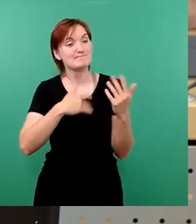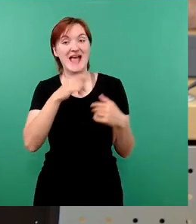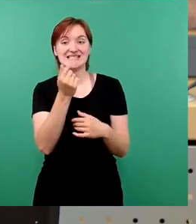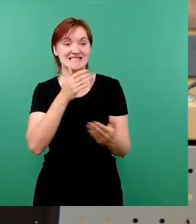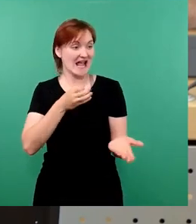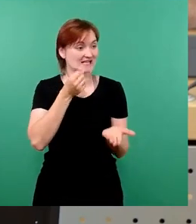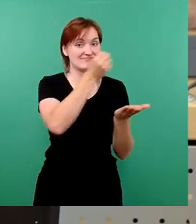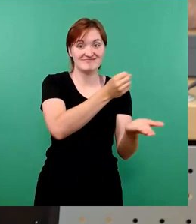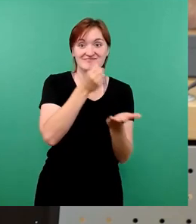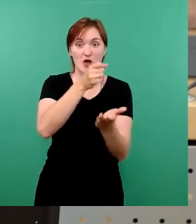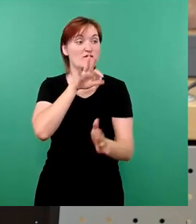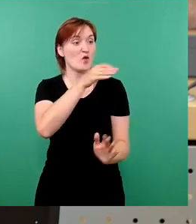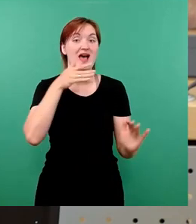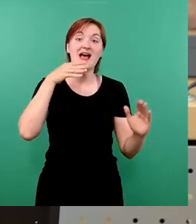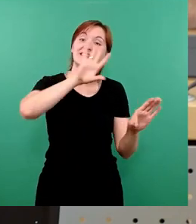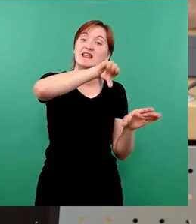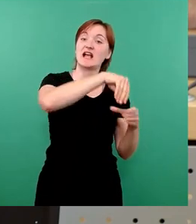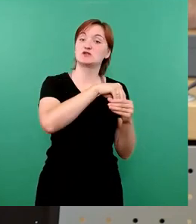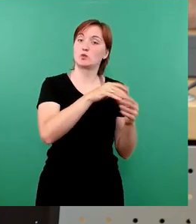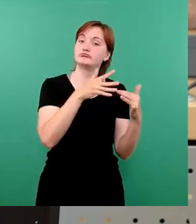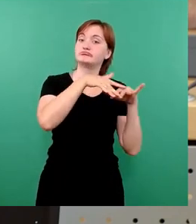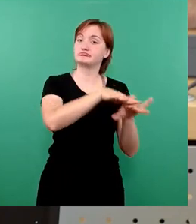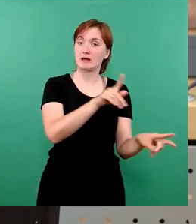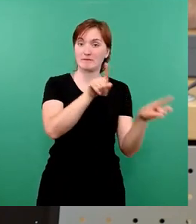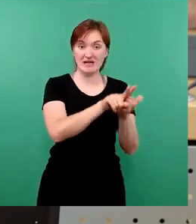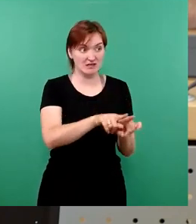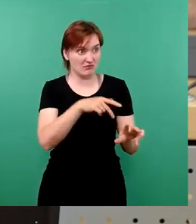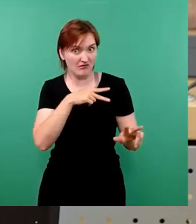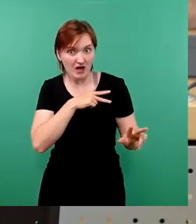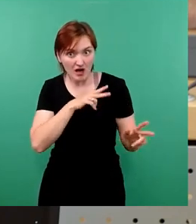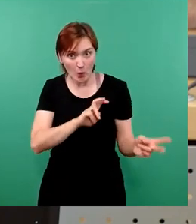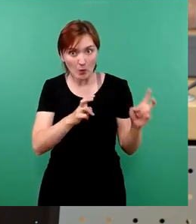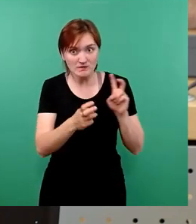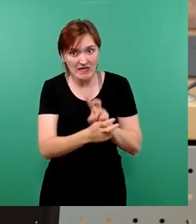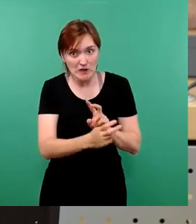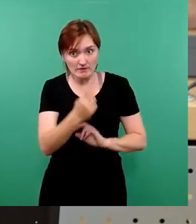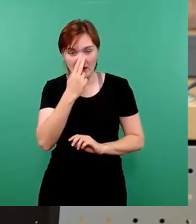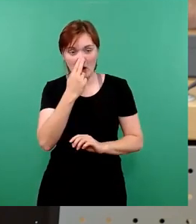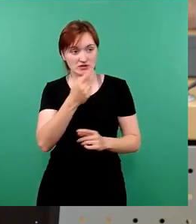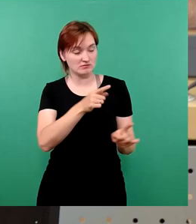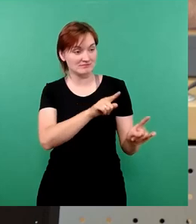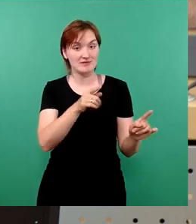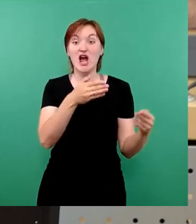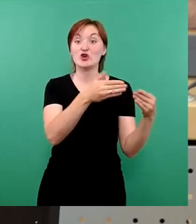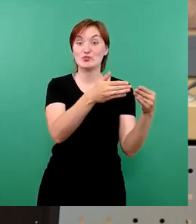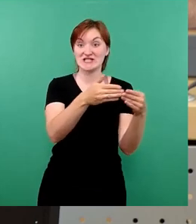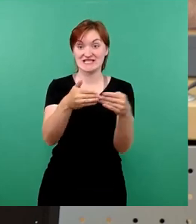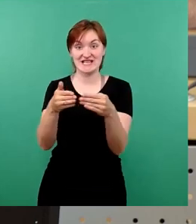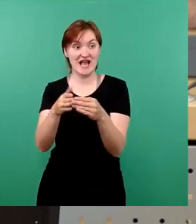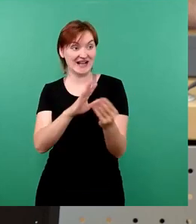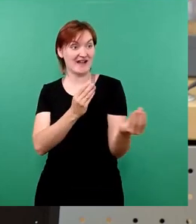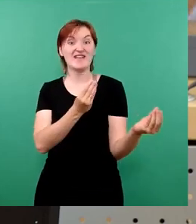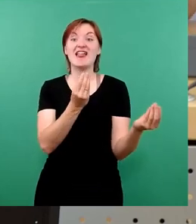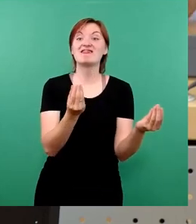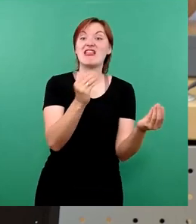Integration funktioniert. Und was ist jetzt daraus geworden? Nicht, dass die Stadtbezirke was zusätzlich bekommen,